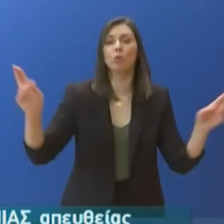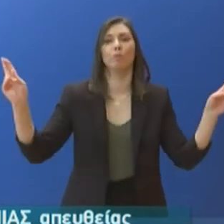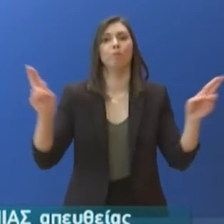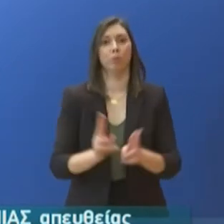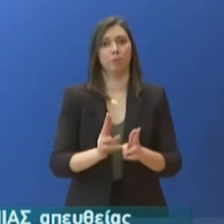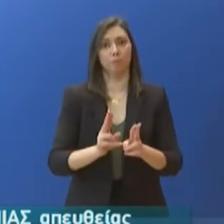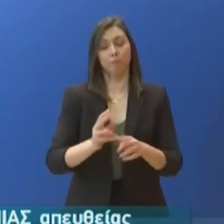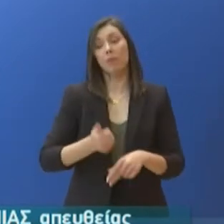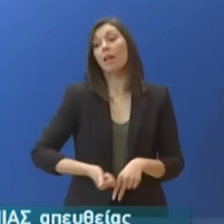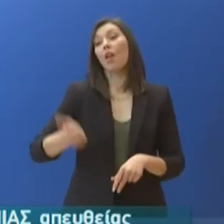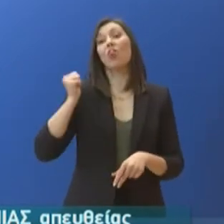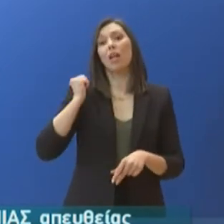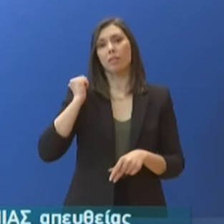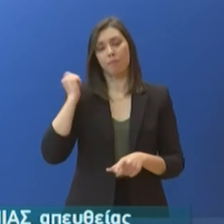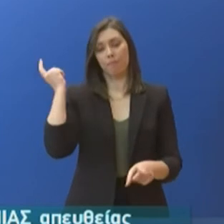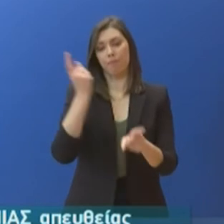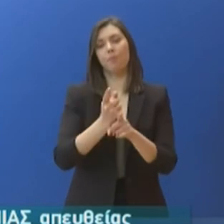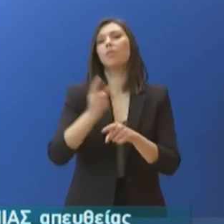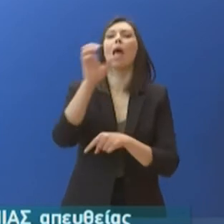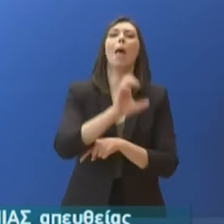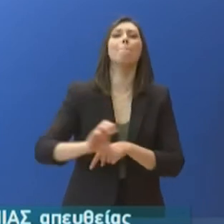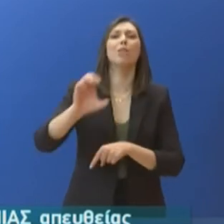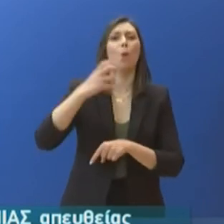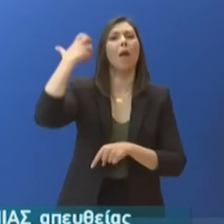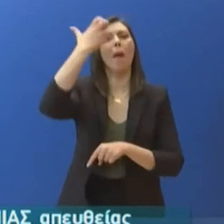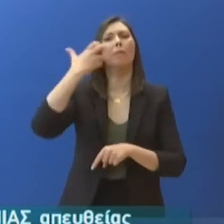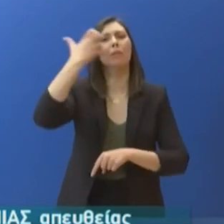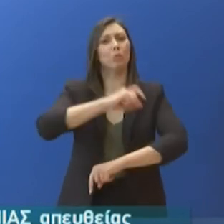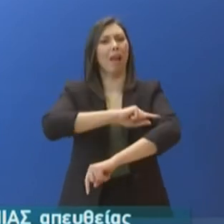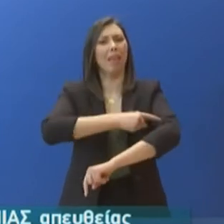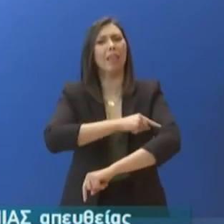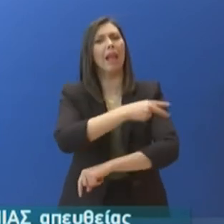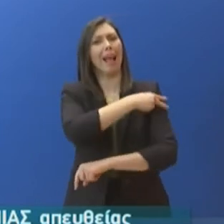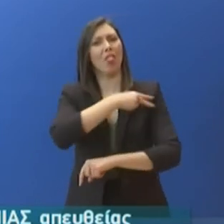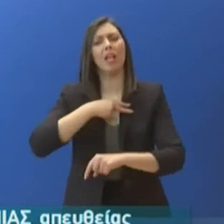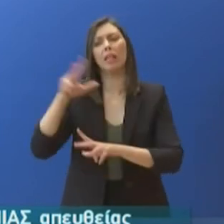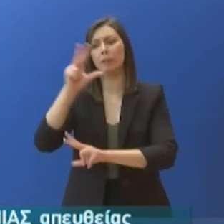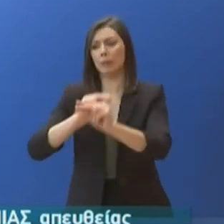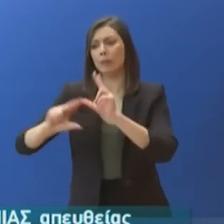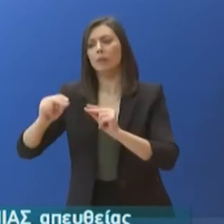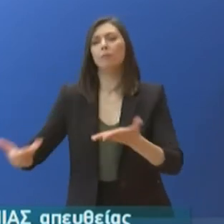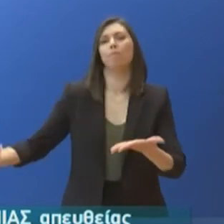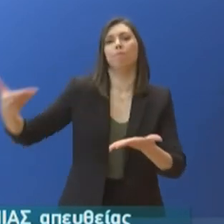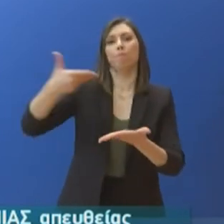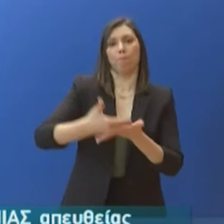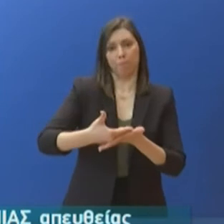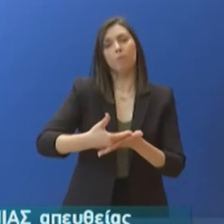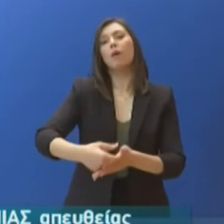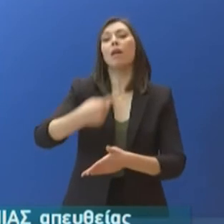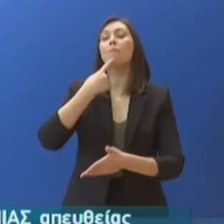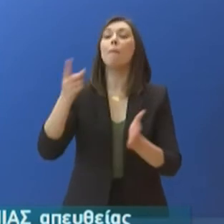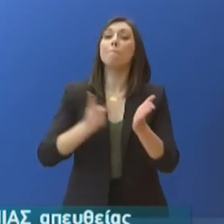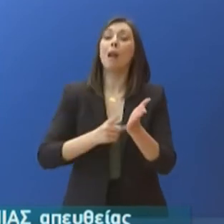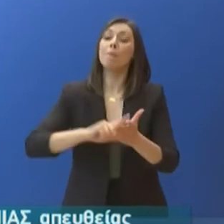κατόπιν η εισήγηση της Ειδικής Επιτροπής Επιρογνωμόνων Λίμω Αξιολόγων, η κυβέρνηση αποφάσισε την αναστολή της εκπαιδευτικής λειτουργίας όλων των